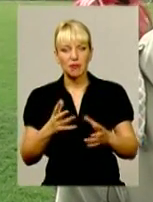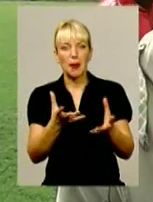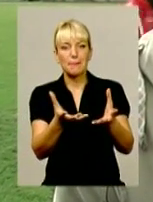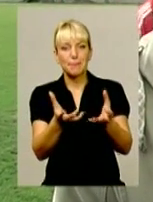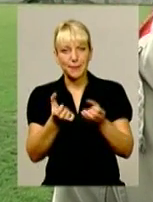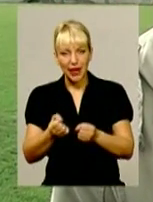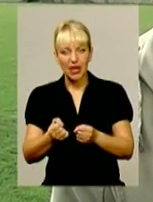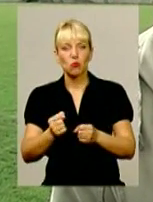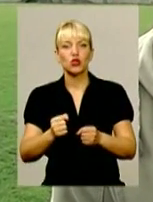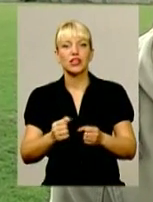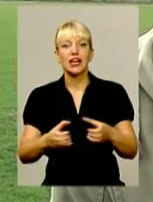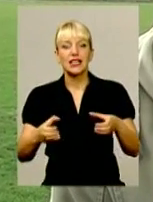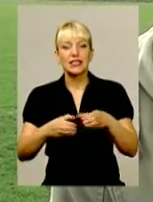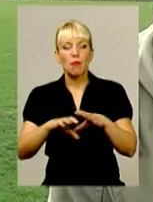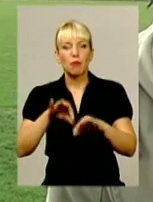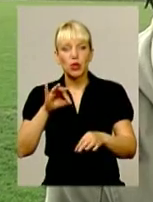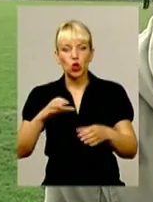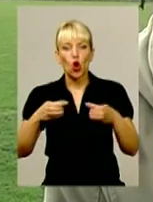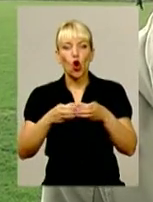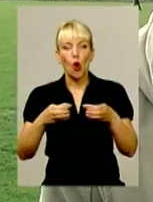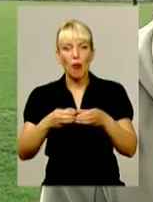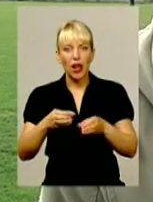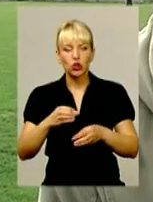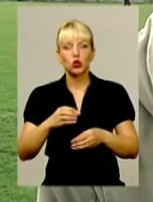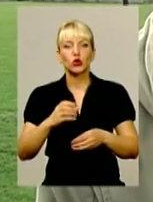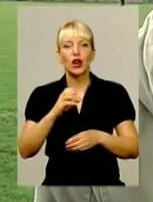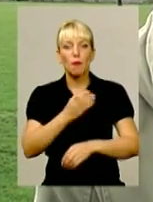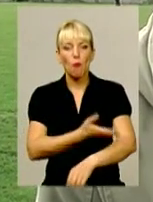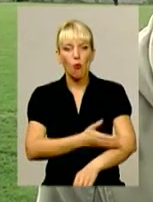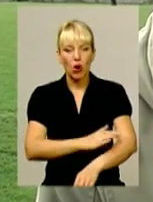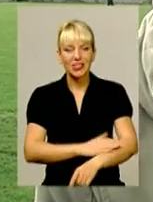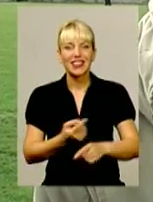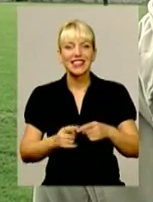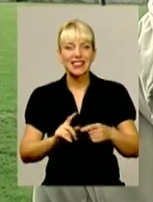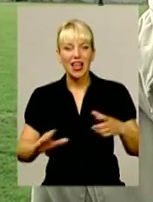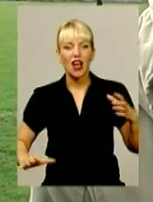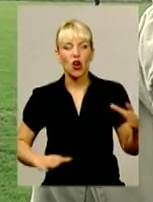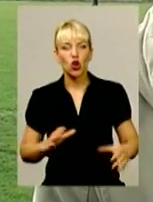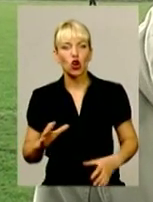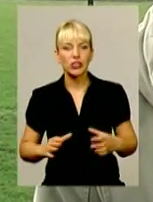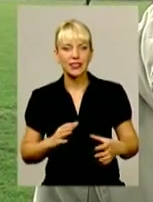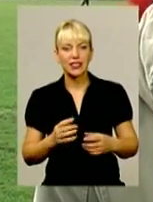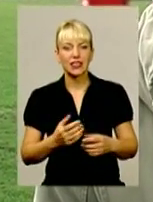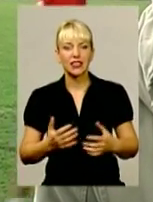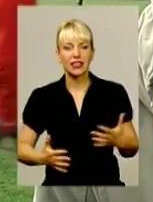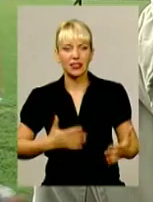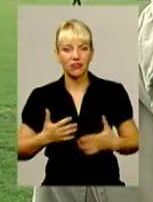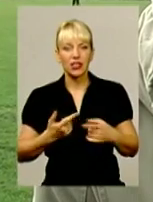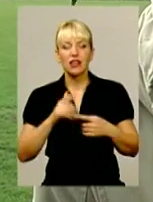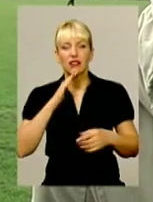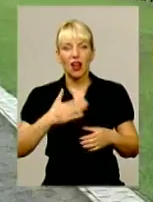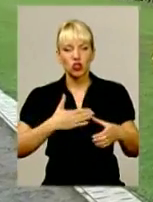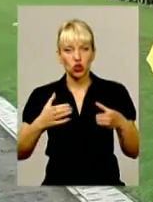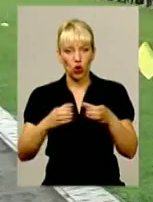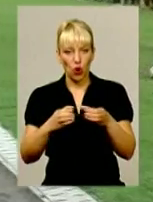Це розігрів Хмельницького, розігрів наших вболівальників. Ми пробуємо і проведемо матч на